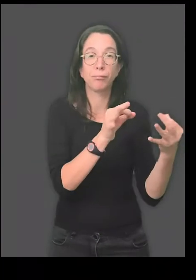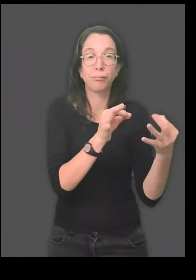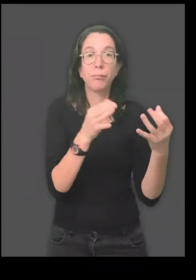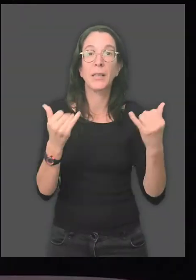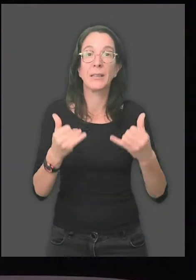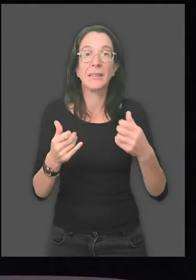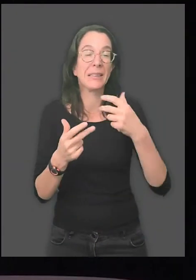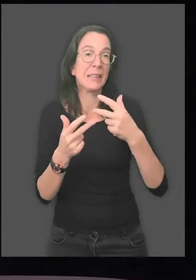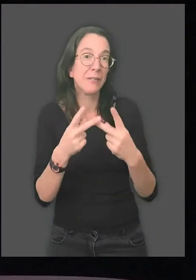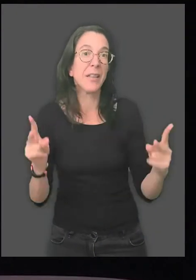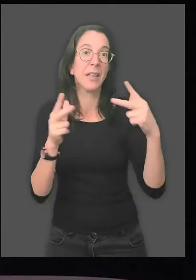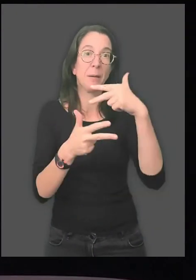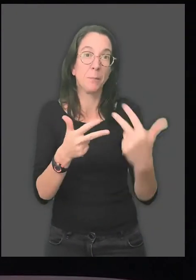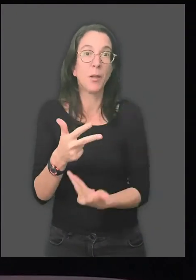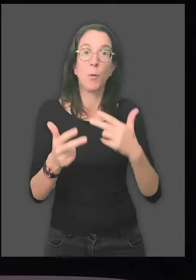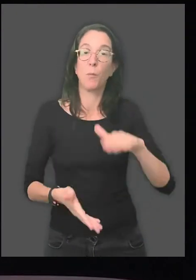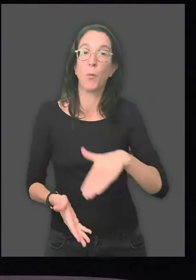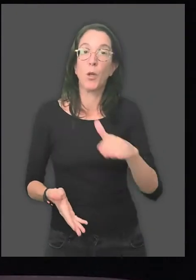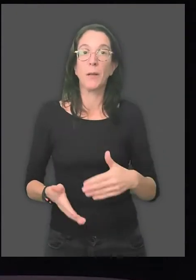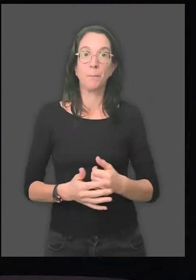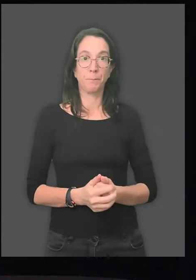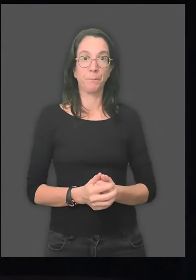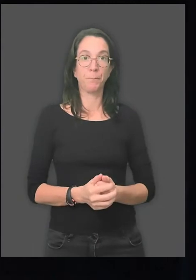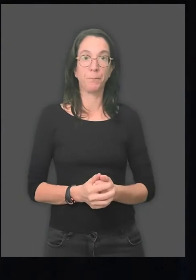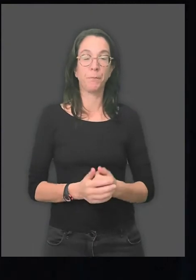culture de la ville et de la métropole de Montpellier.